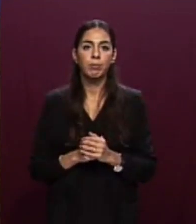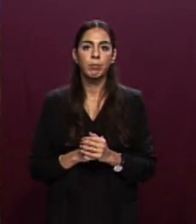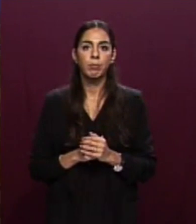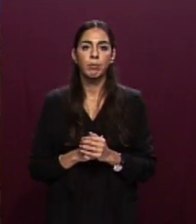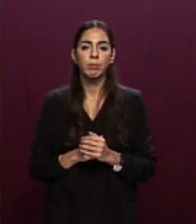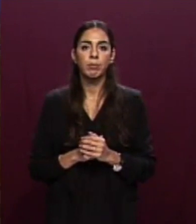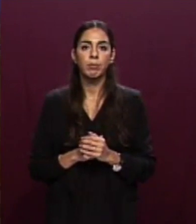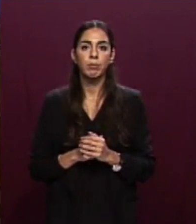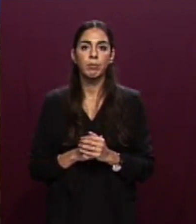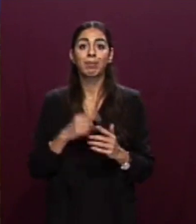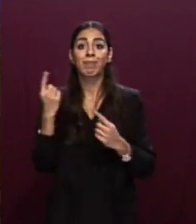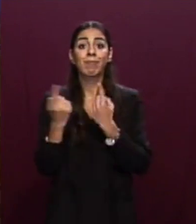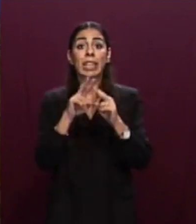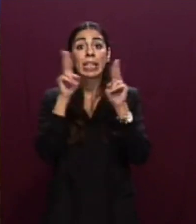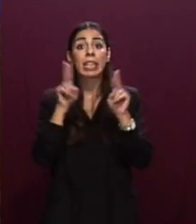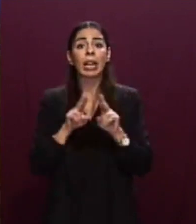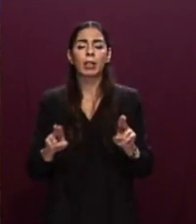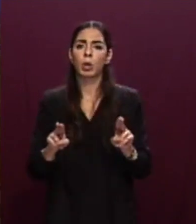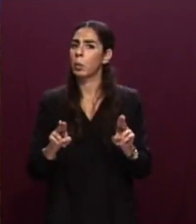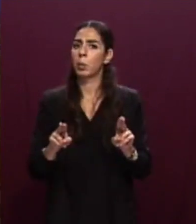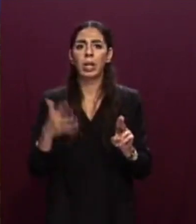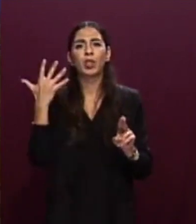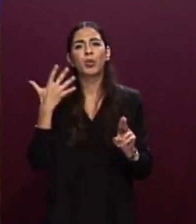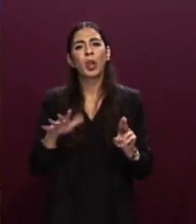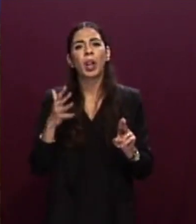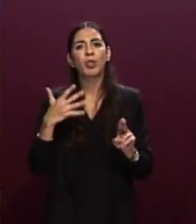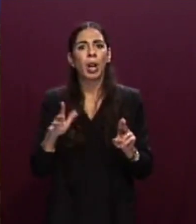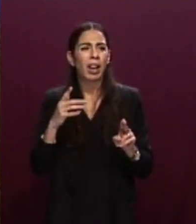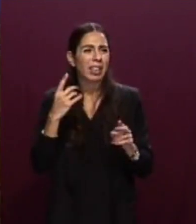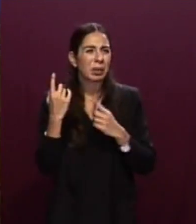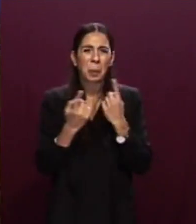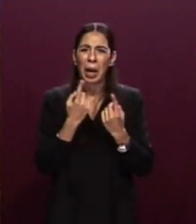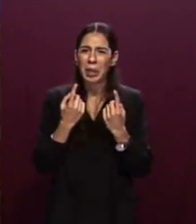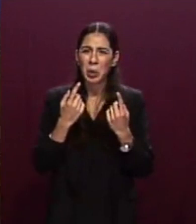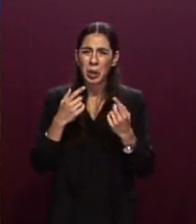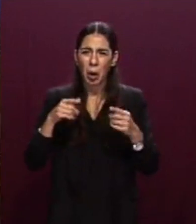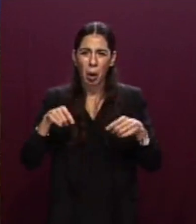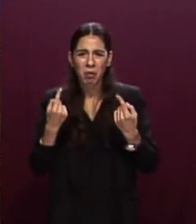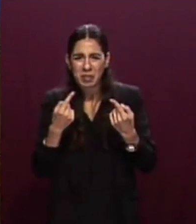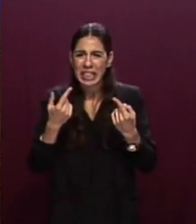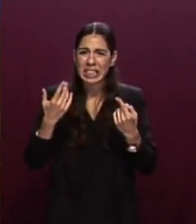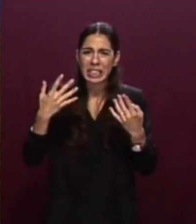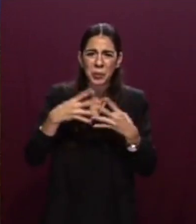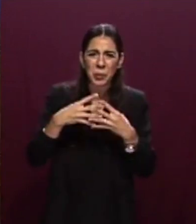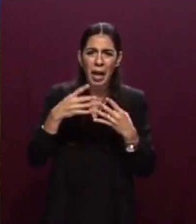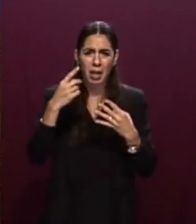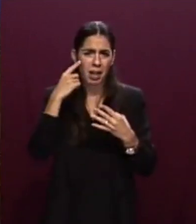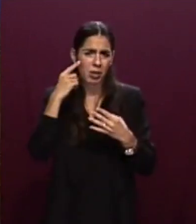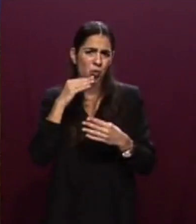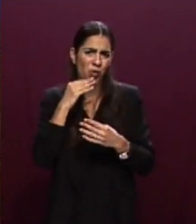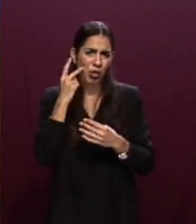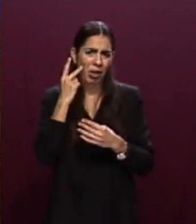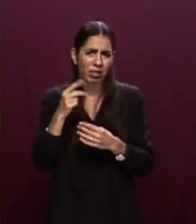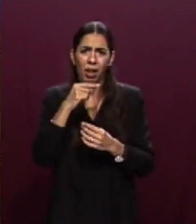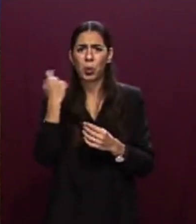In uno scenario internazionale già saturo di tensioni e conflitti, basti pensare all'aggressione russa all'Ucraina, la forte ripresa dei